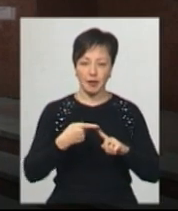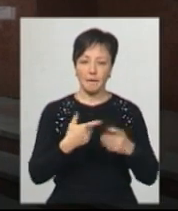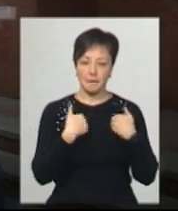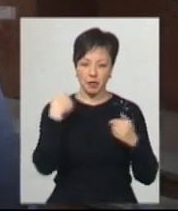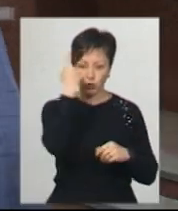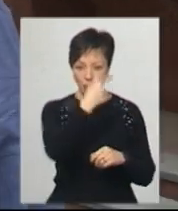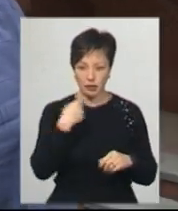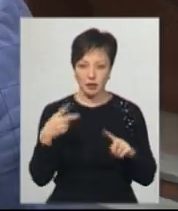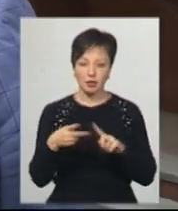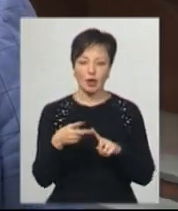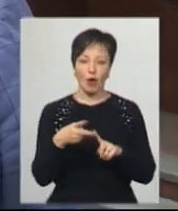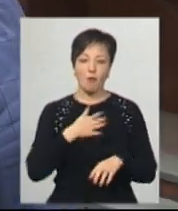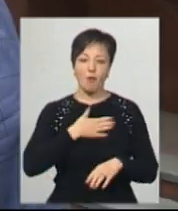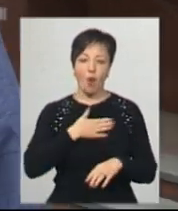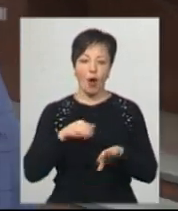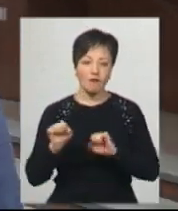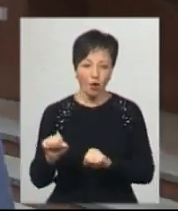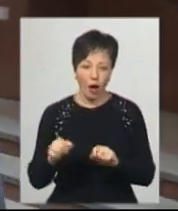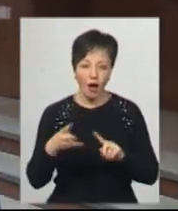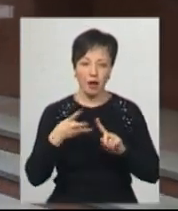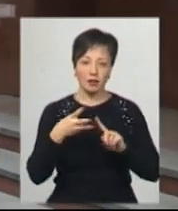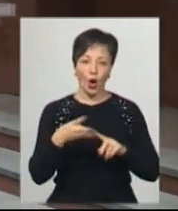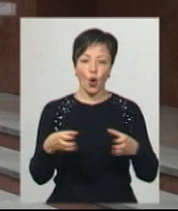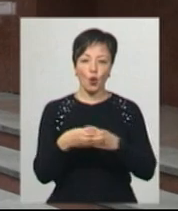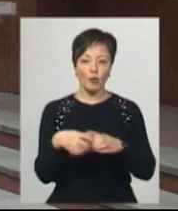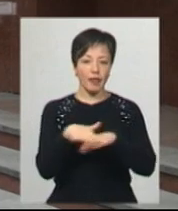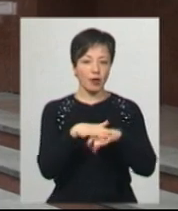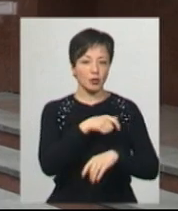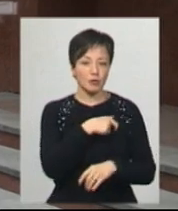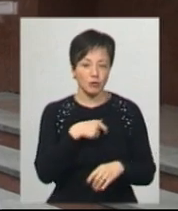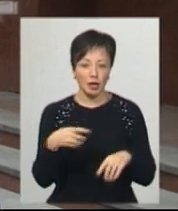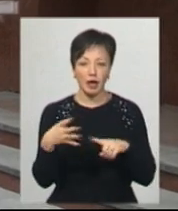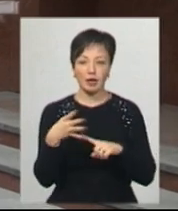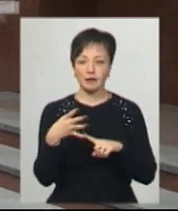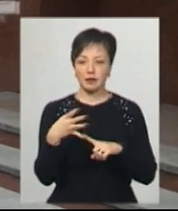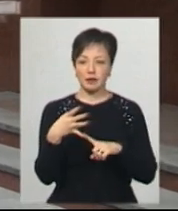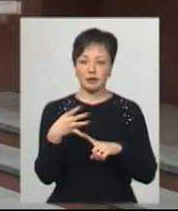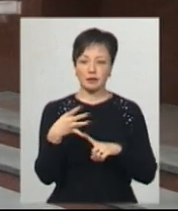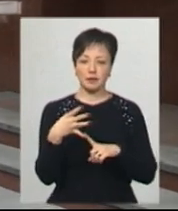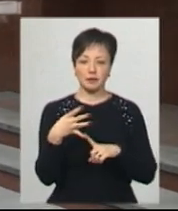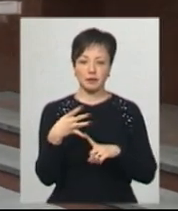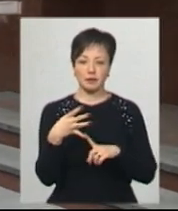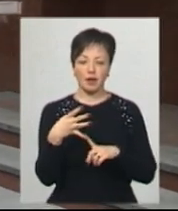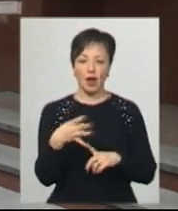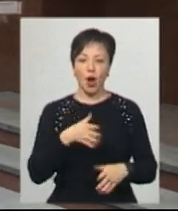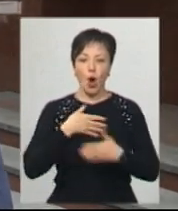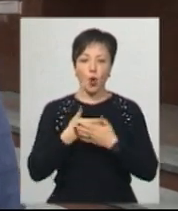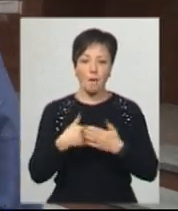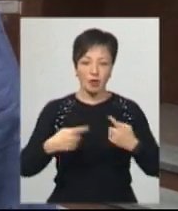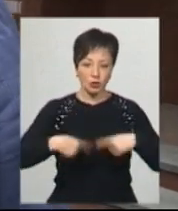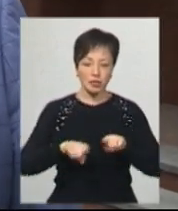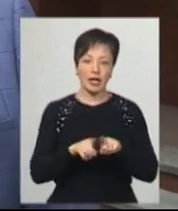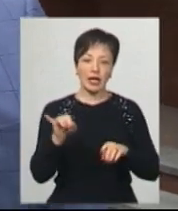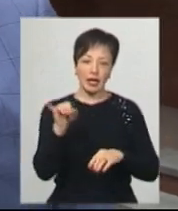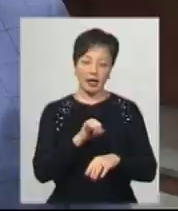мене особисто, від мого адвоката, від групи народних депутатів, від громадськості і